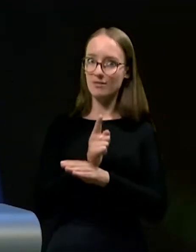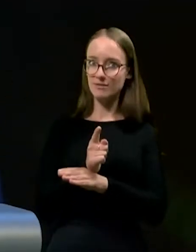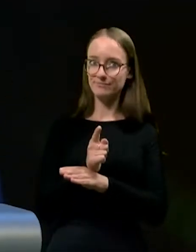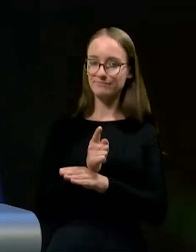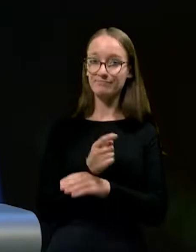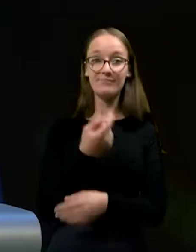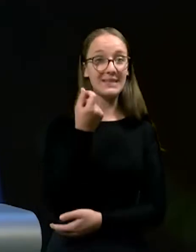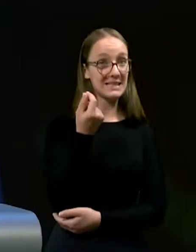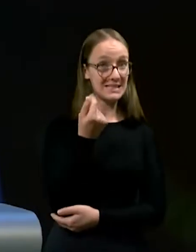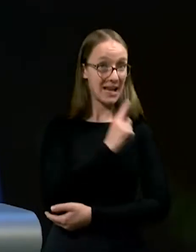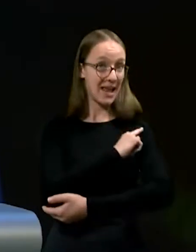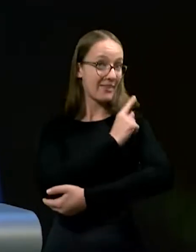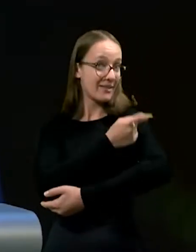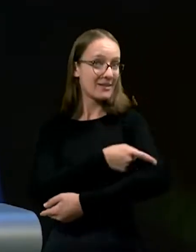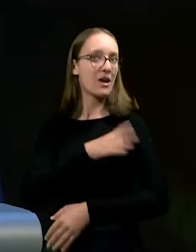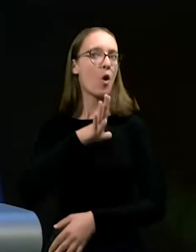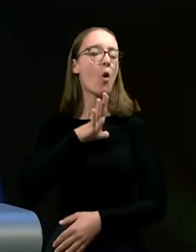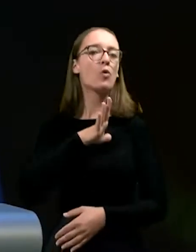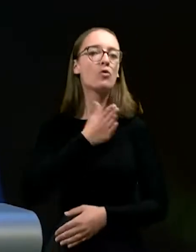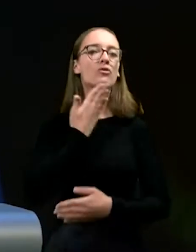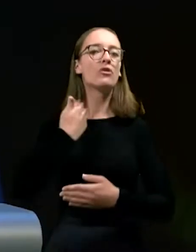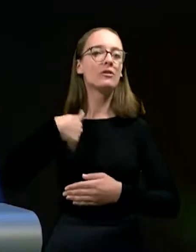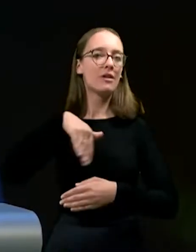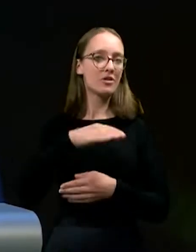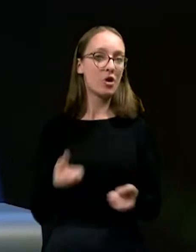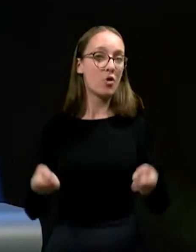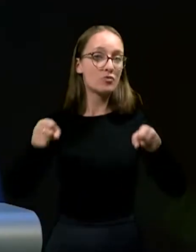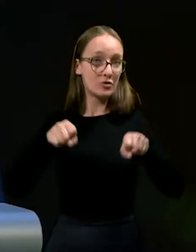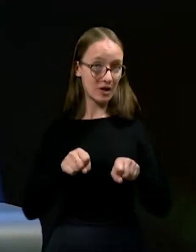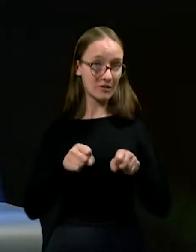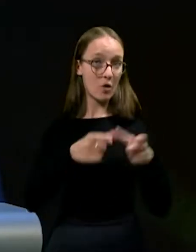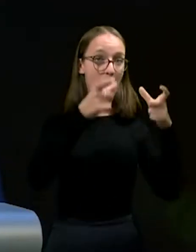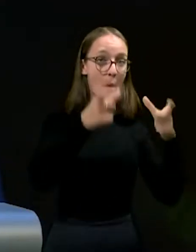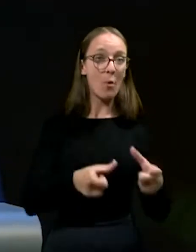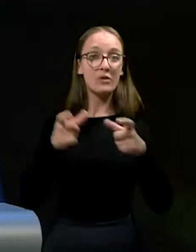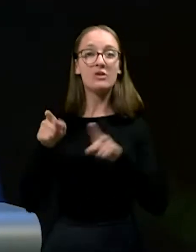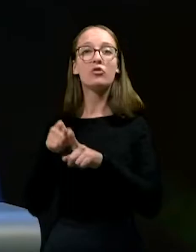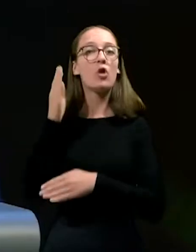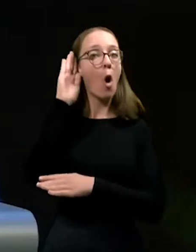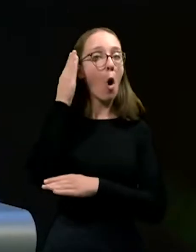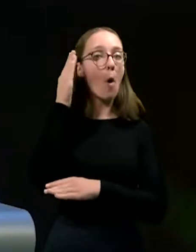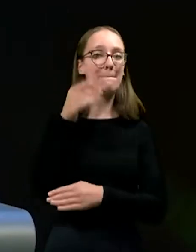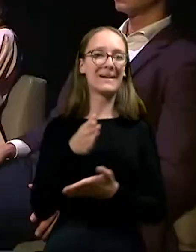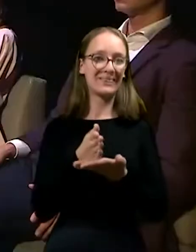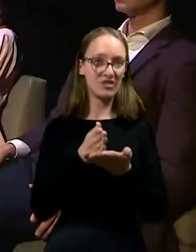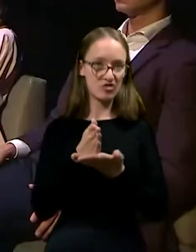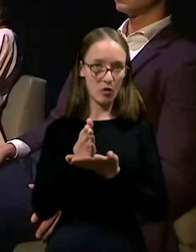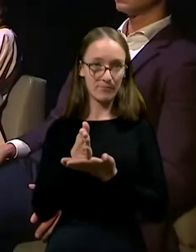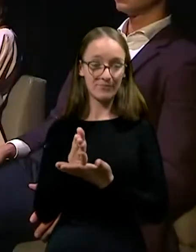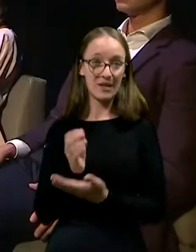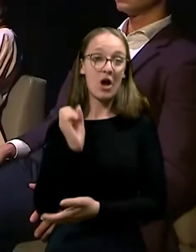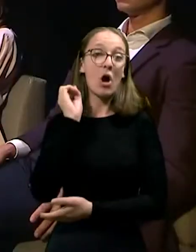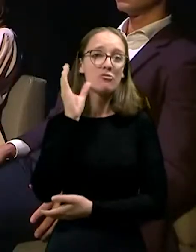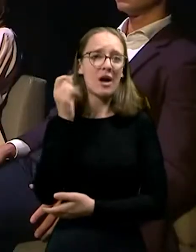Cene, energije ogrožajo naše gospodarstvo, podjetništvo, obrtništvo. Vsak dan